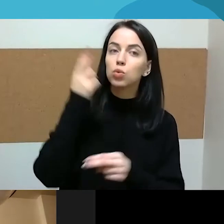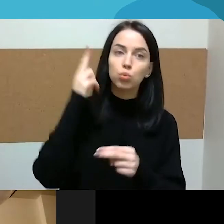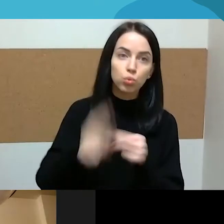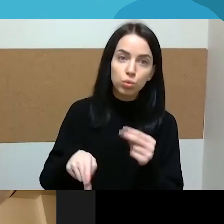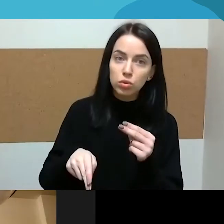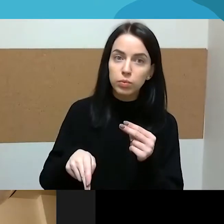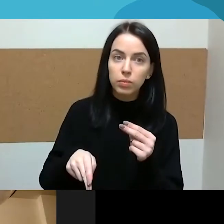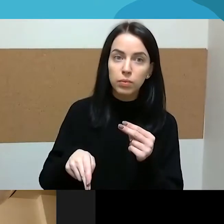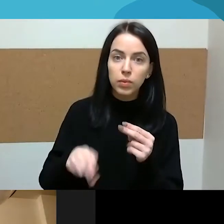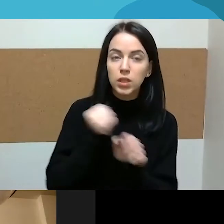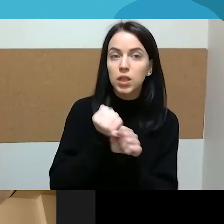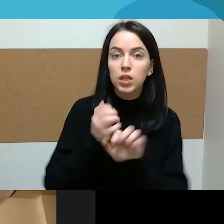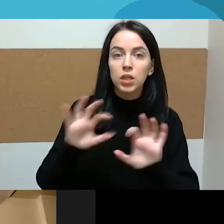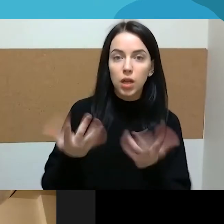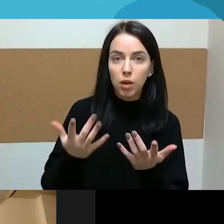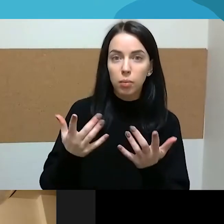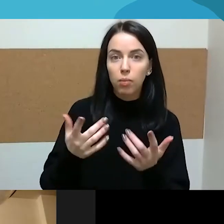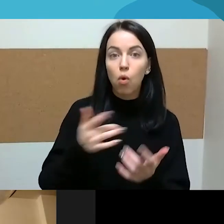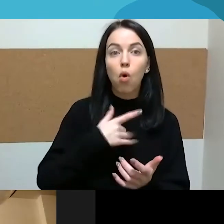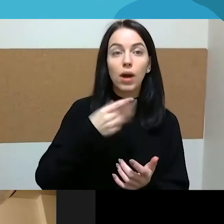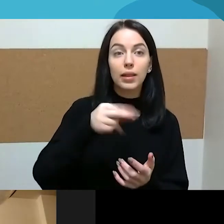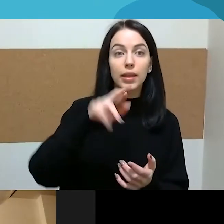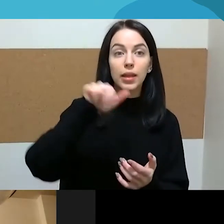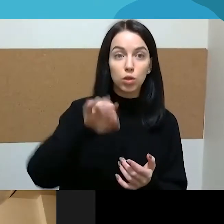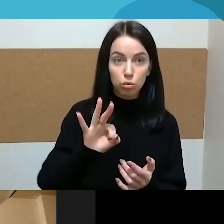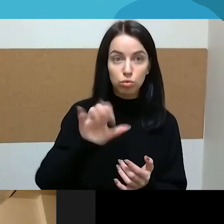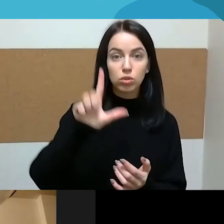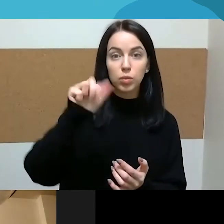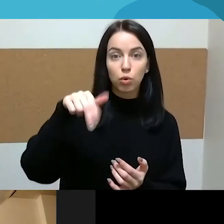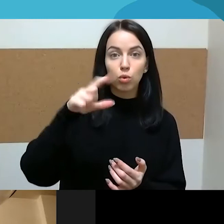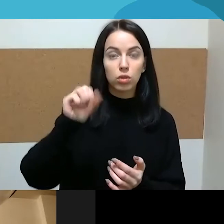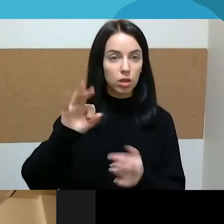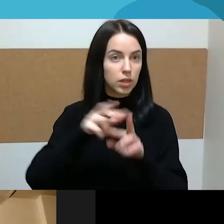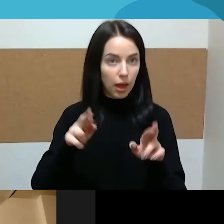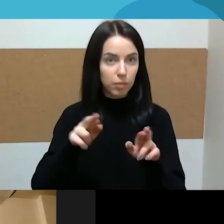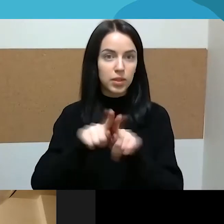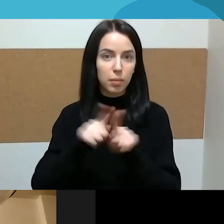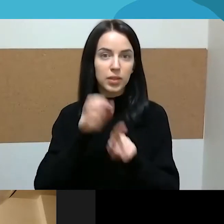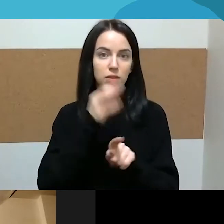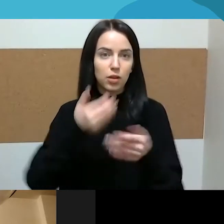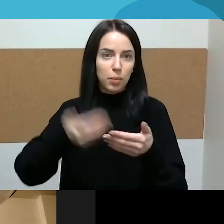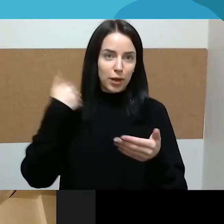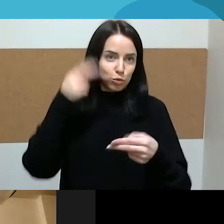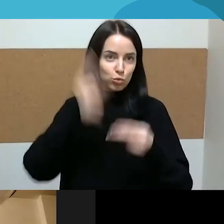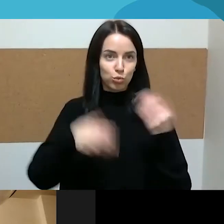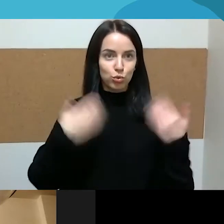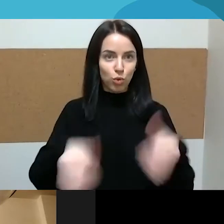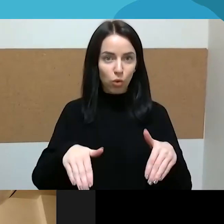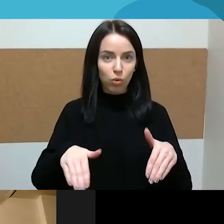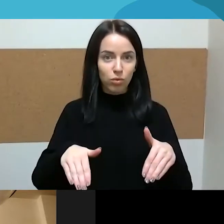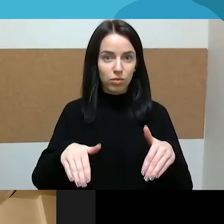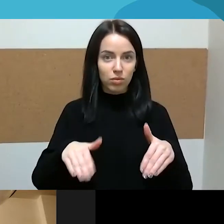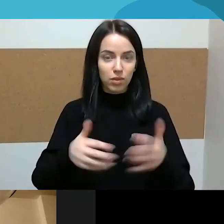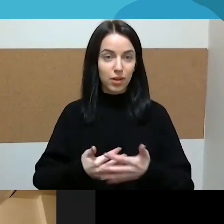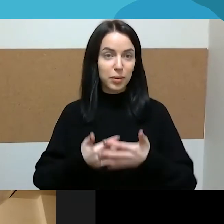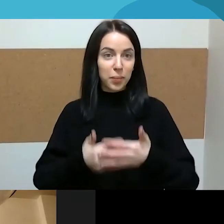nerijų su liudu sakot, kad ką čia spręsti, jūs dviesiai jau nusprendėt prieš tai, iki kol dar